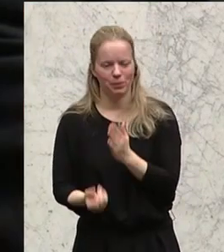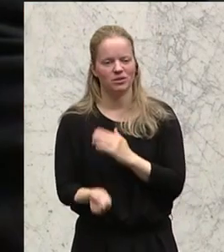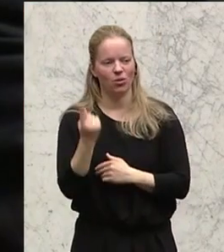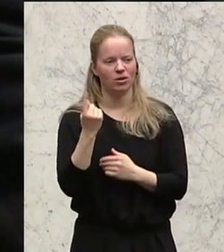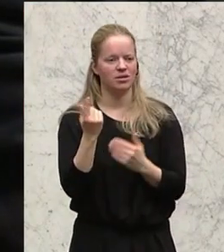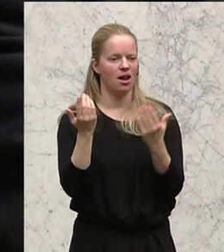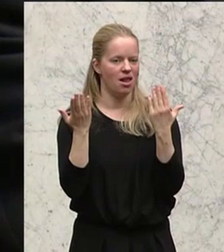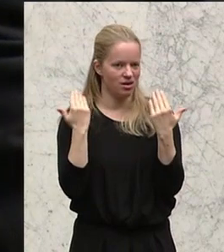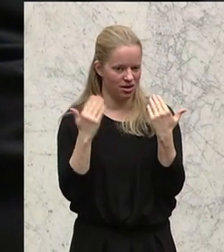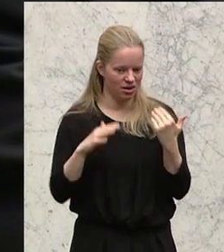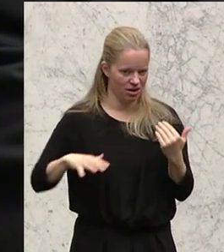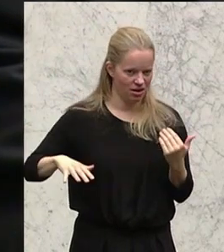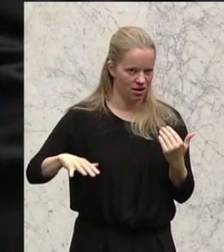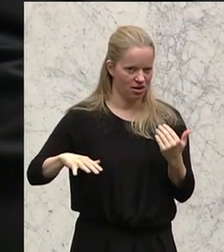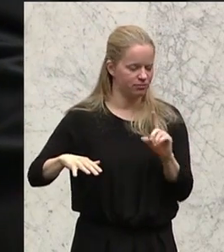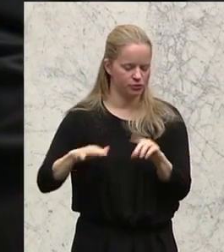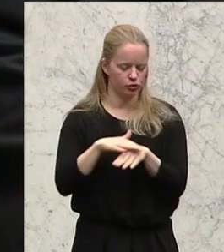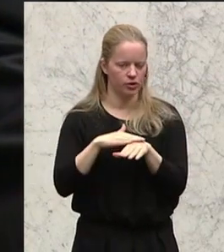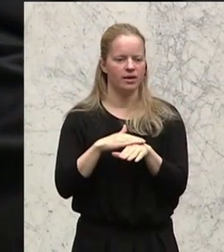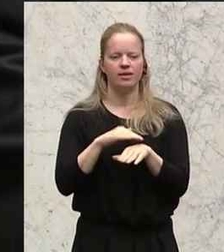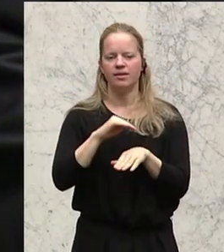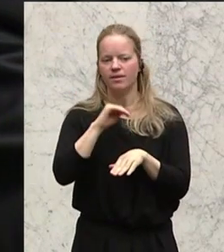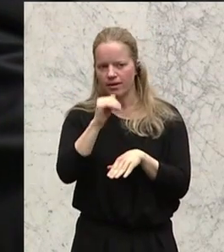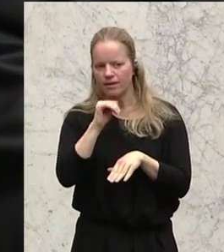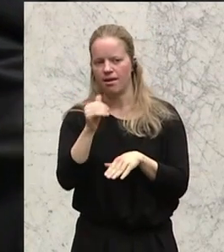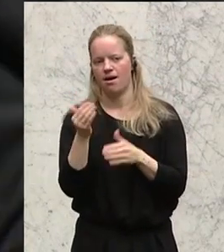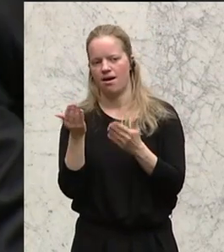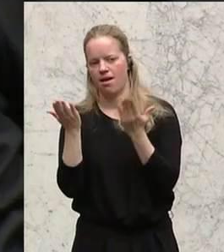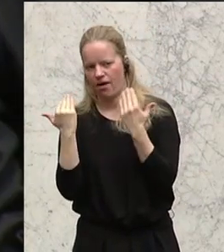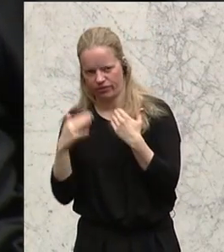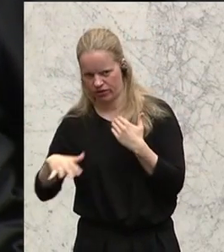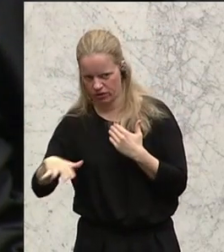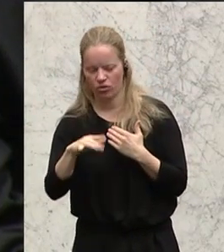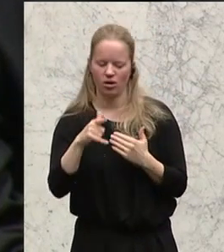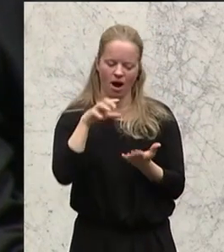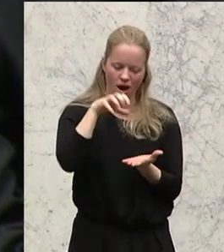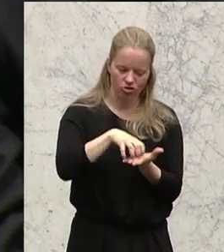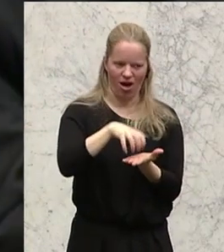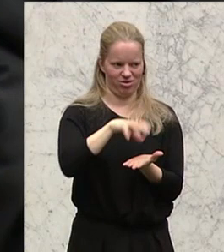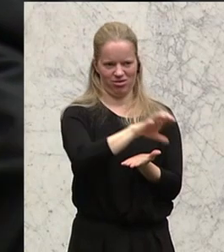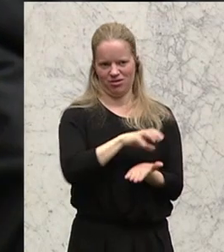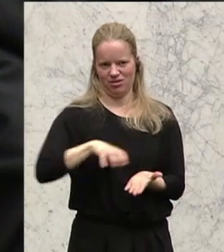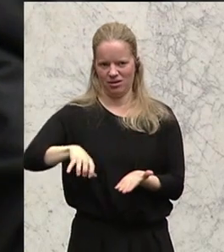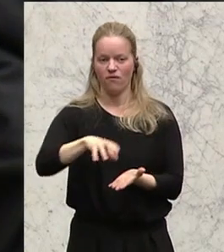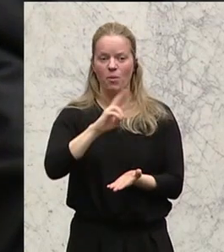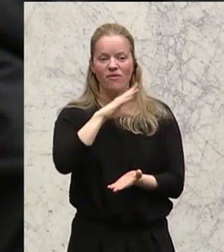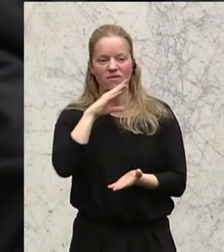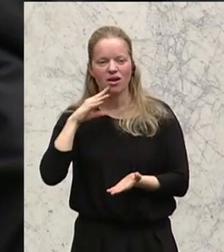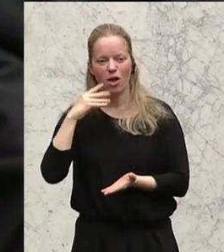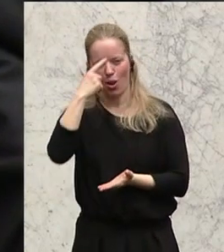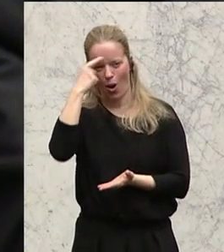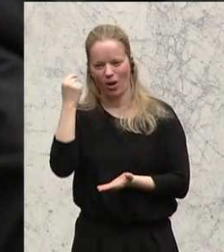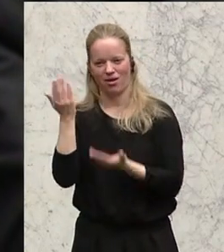Regionen zu als viel mehr auf die Ballungsräume, wo es auch aufgrund des starken Zuwachs